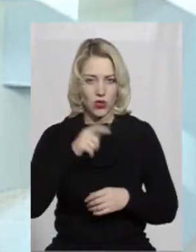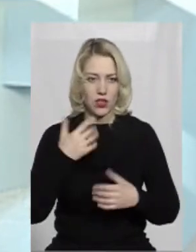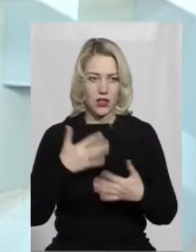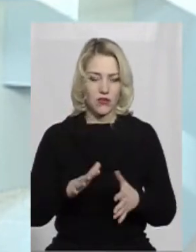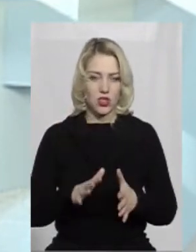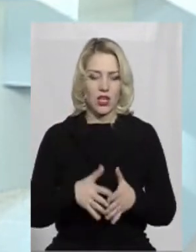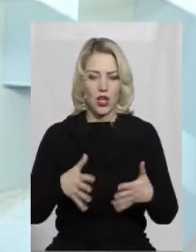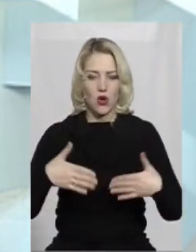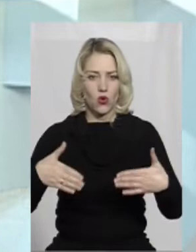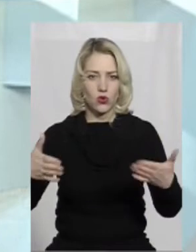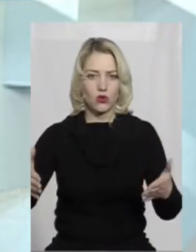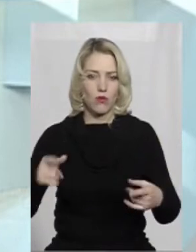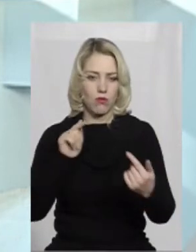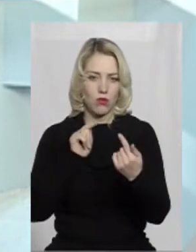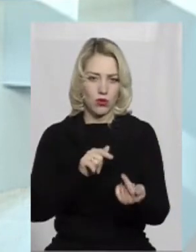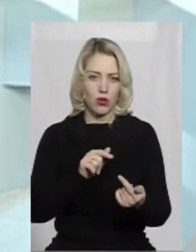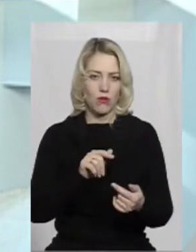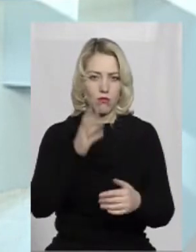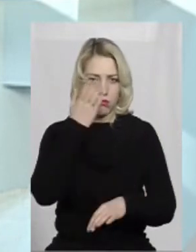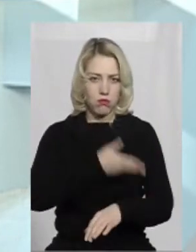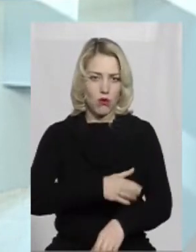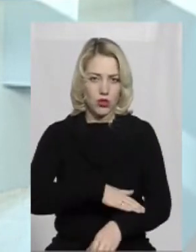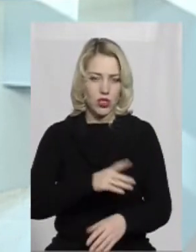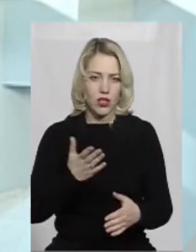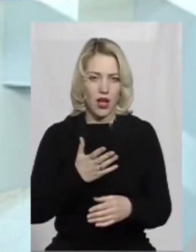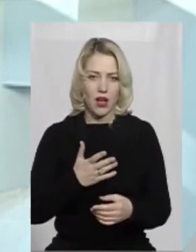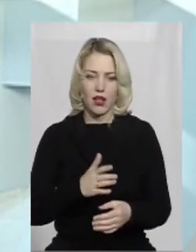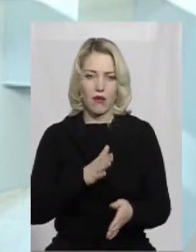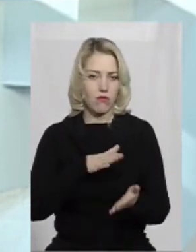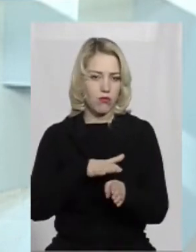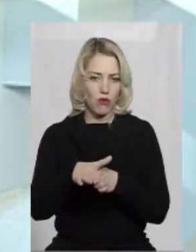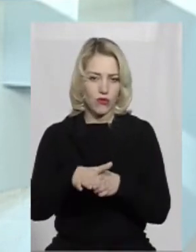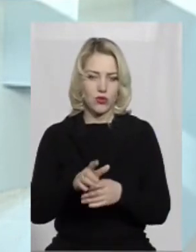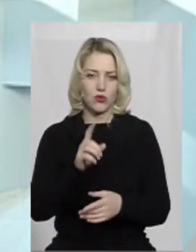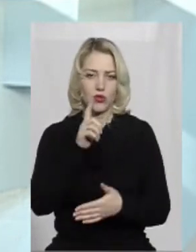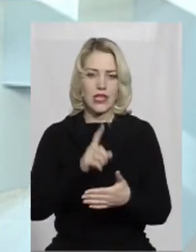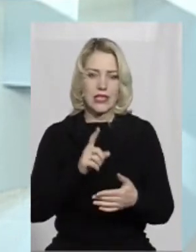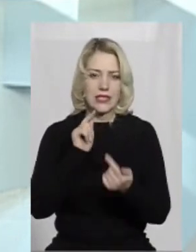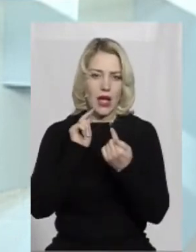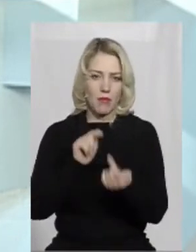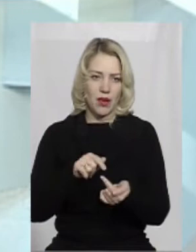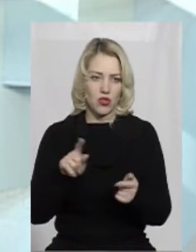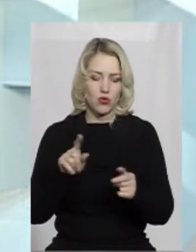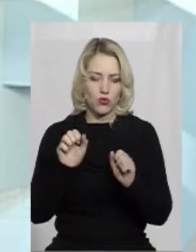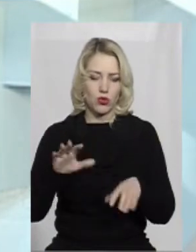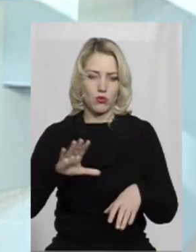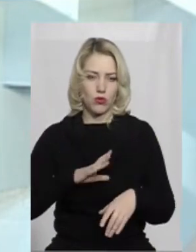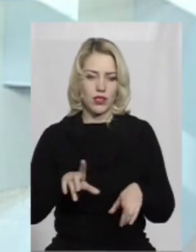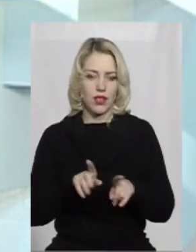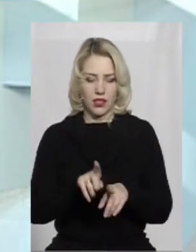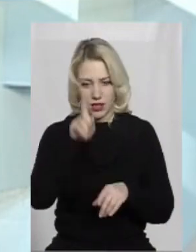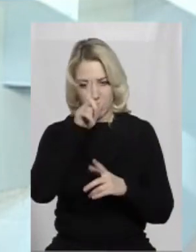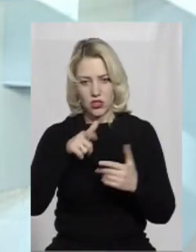війна західних українців проти Польщі, яка абсолютно заперечила, що може бути існувати така